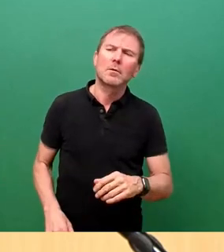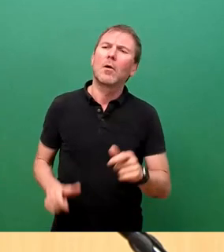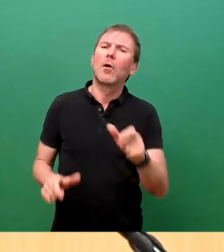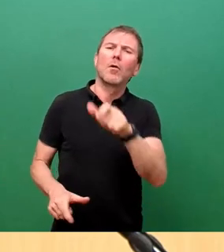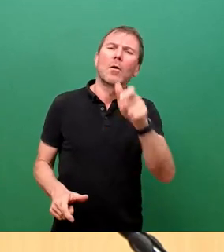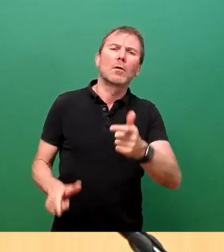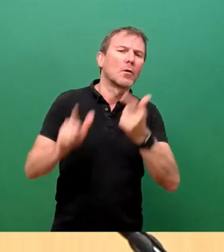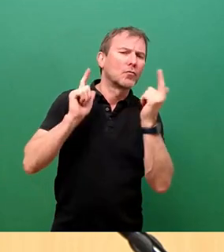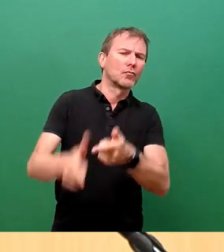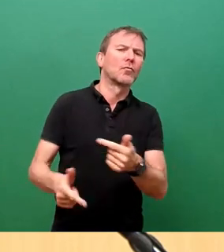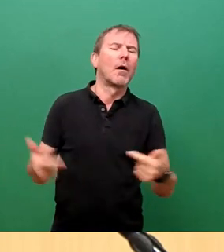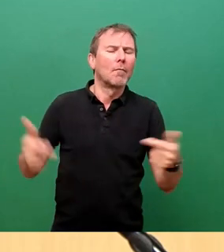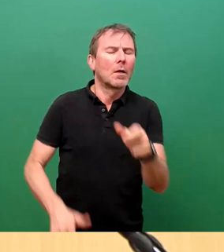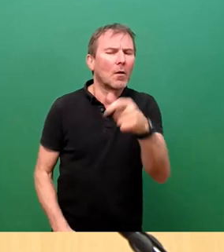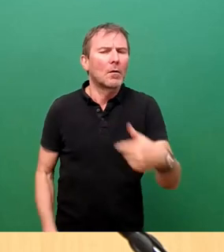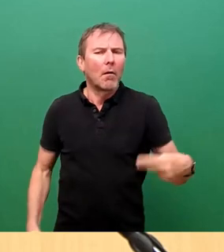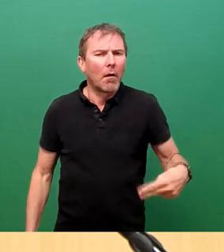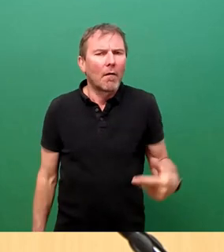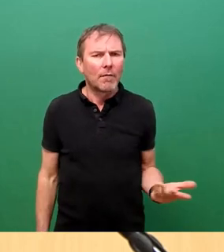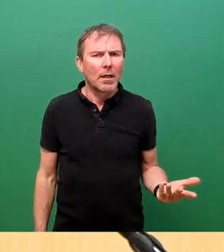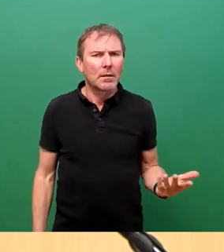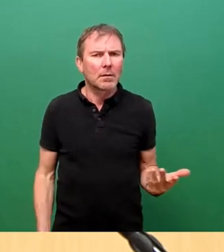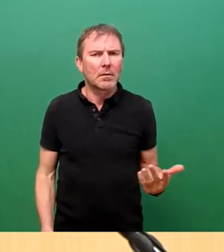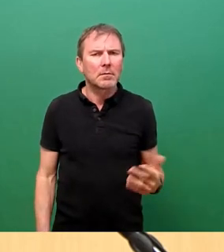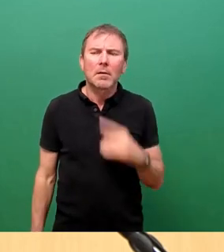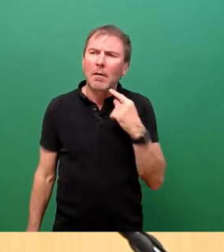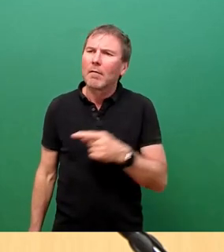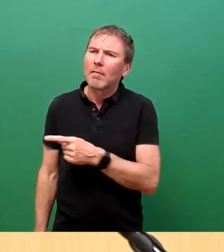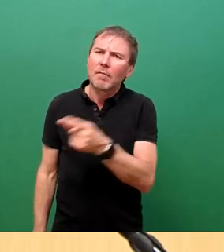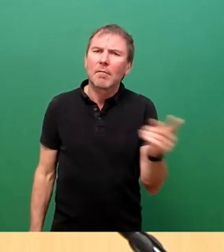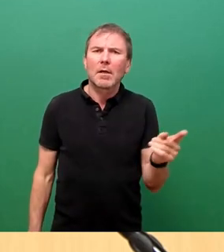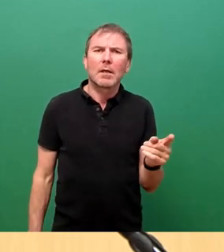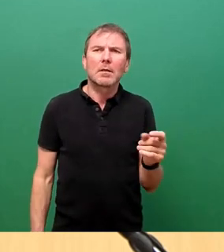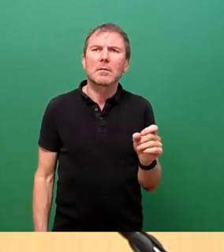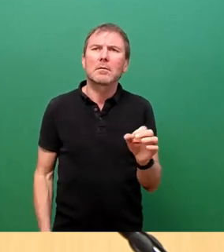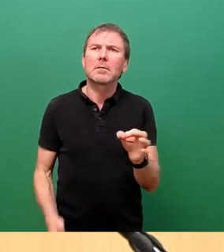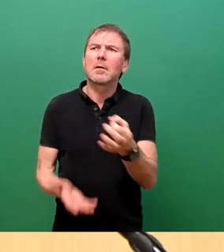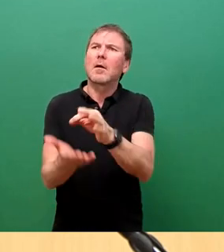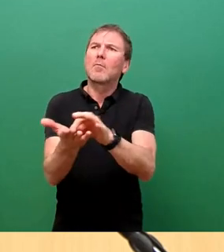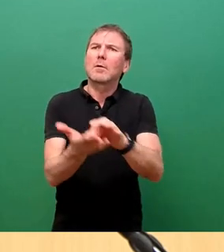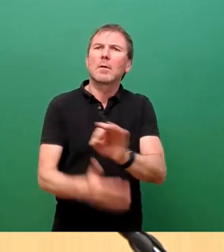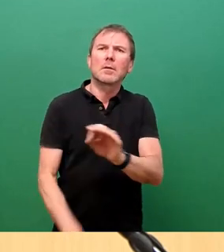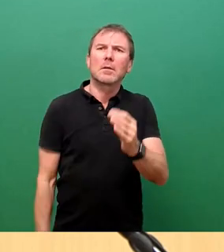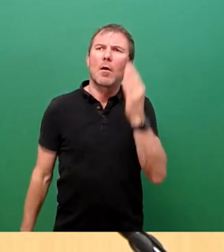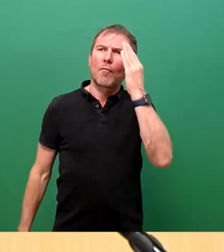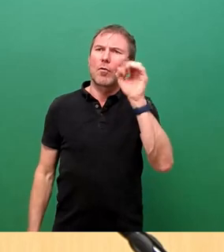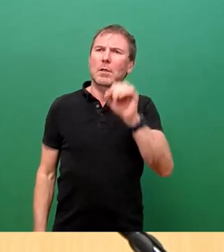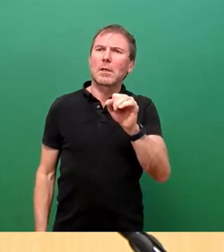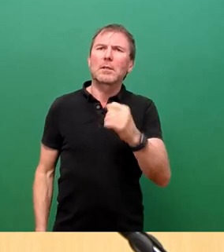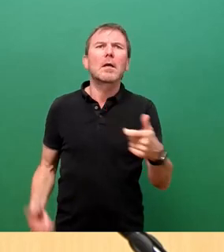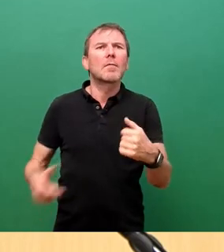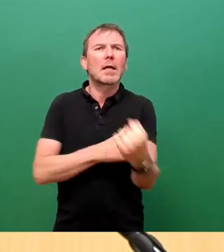Leute in der Pflege, sodass an vielen Stellen, ich gar nicht vorstellen mag, dass man noch auf Pflegekräfte verzichtet.